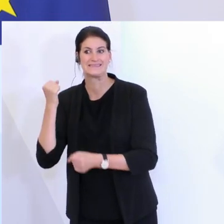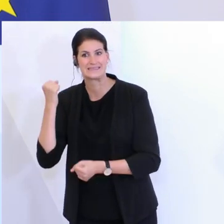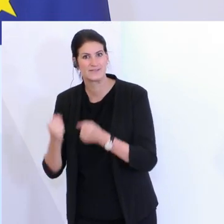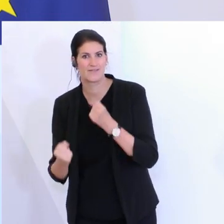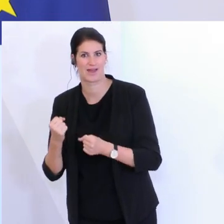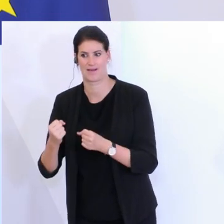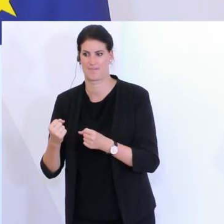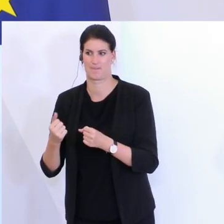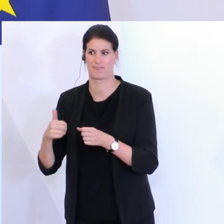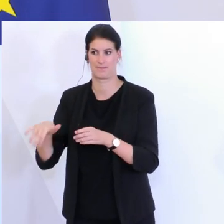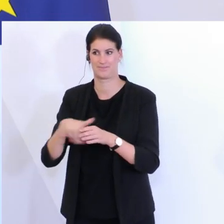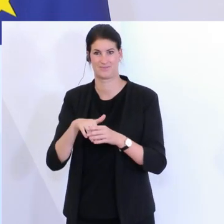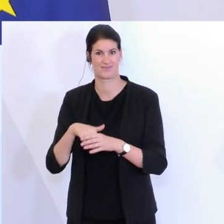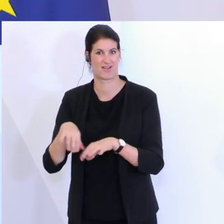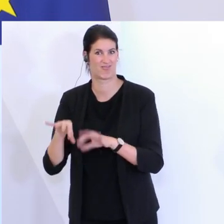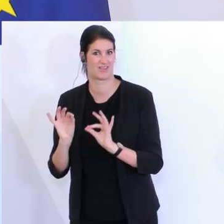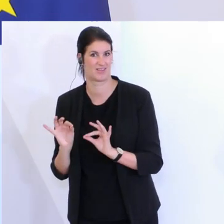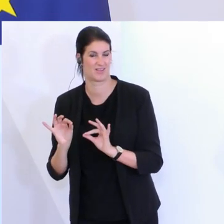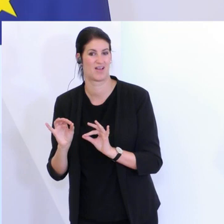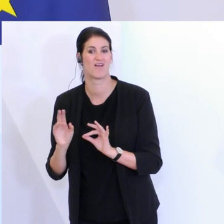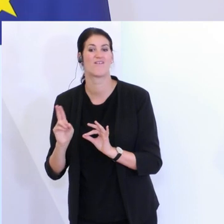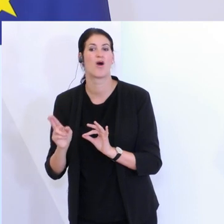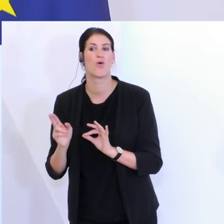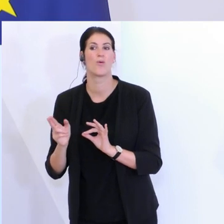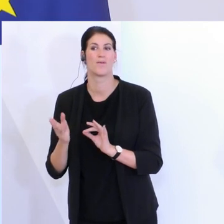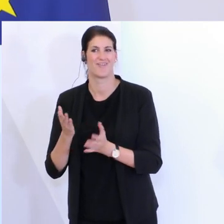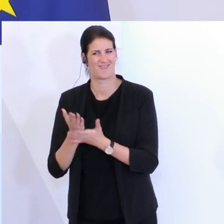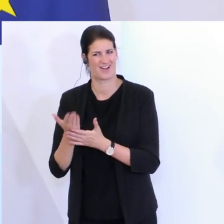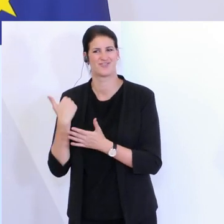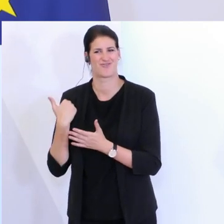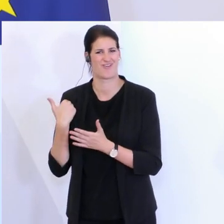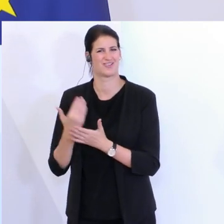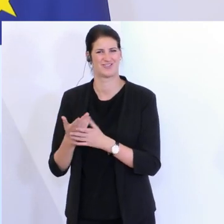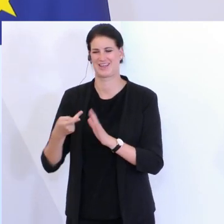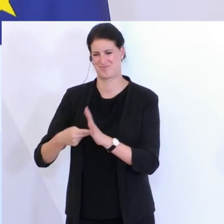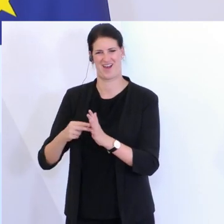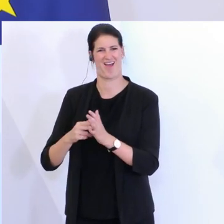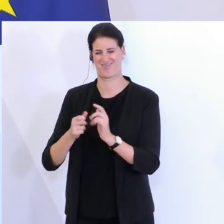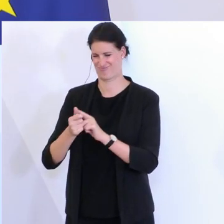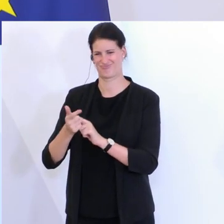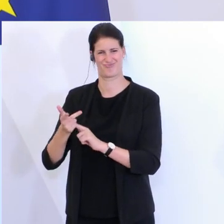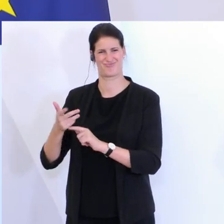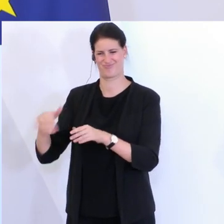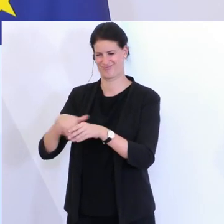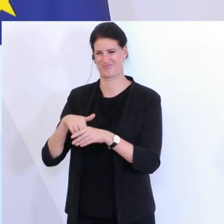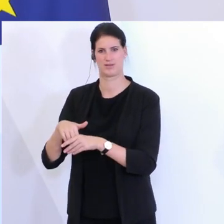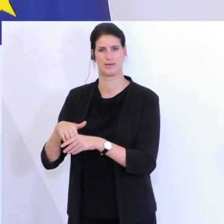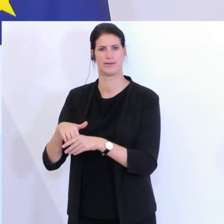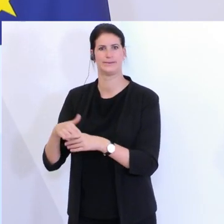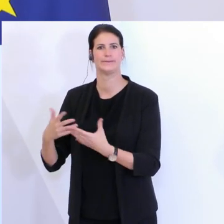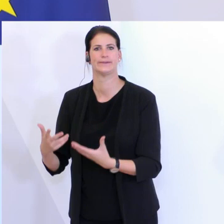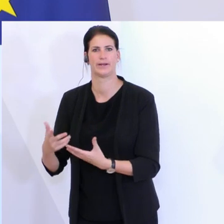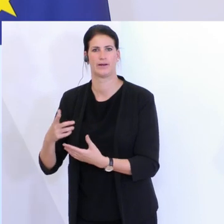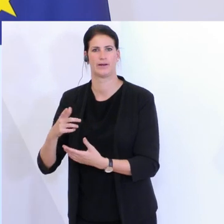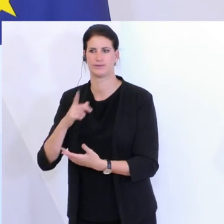ja dort auch nicht mehr Mitarbeiter als ursprünglich schon geplant und da waren, waren natürlich in der Sekunde auch wieder zu wenig